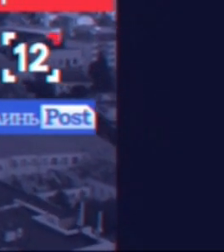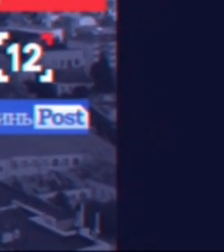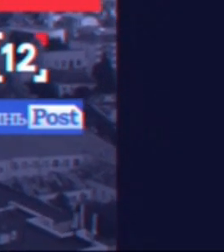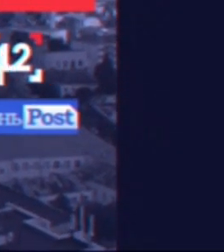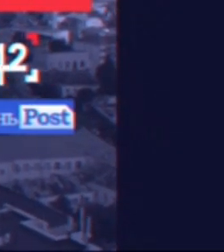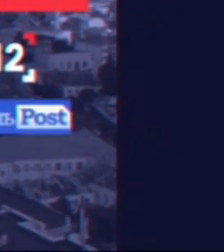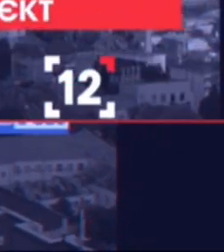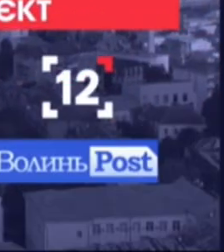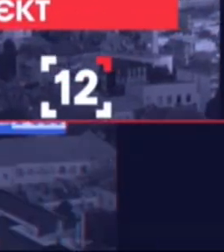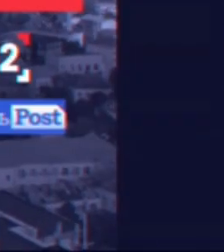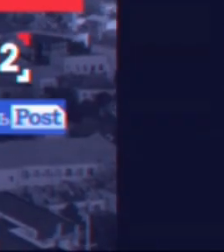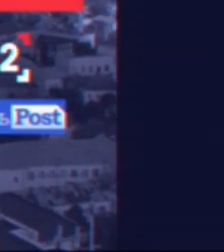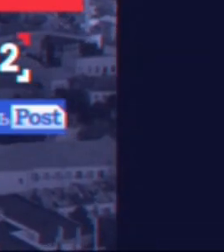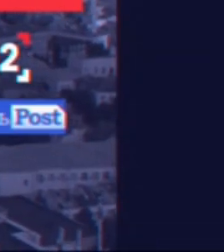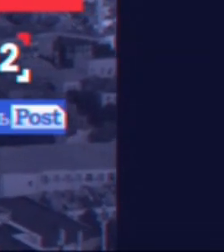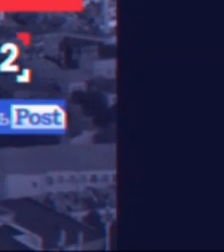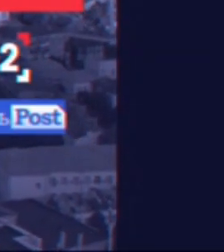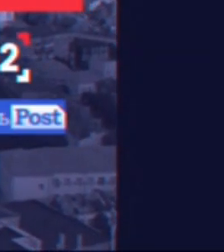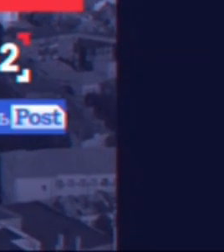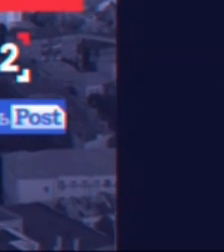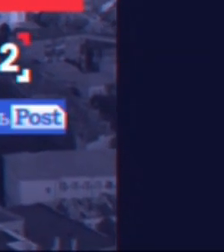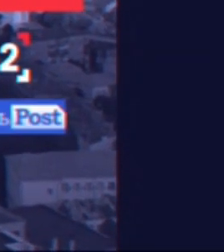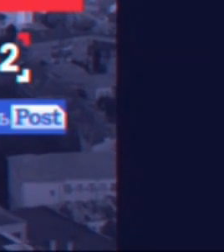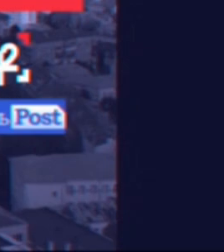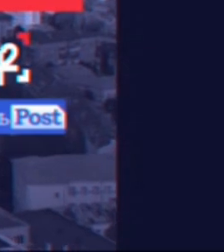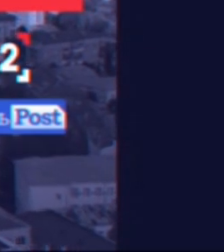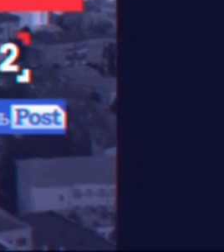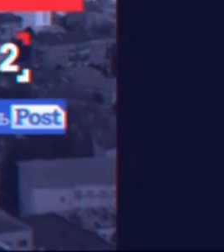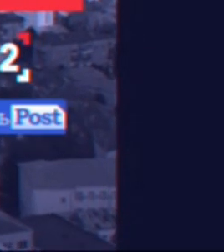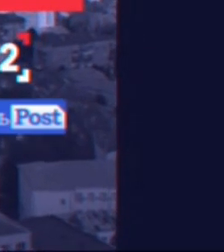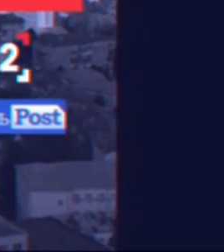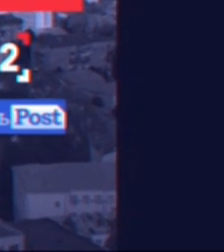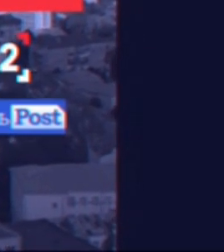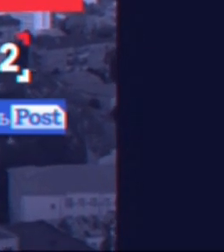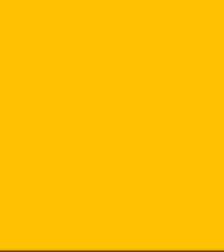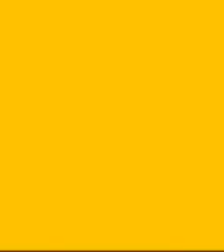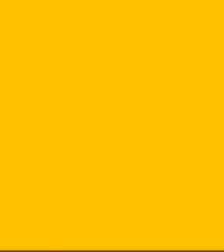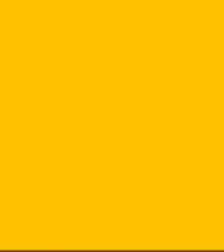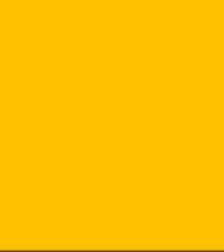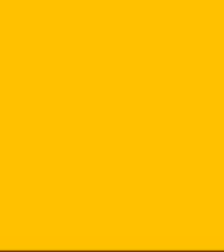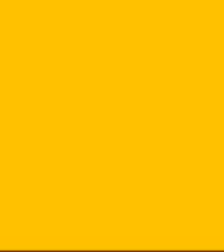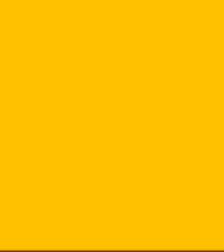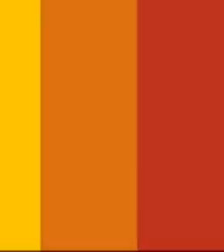четверга, 25 листопада, о 19.30. Проєкт «Життя в червоній зоні».